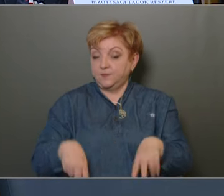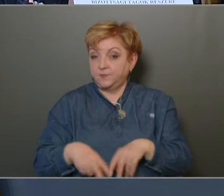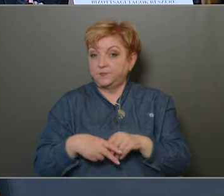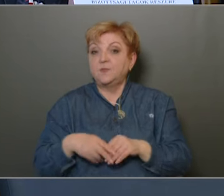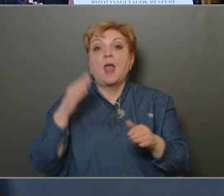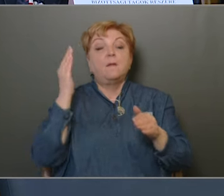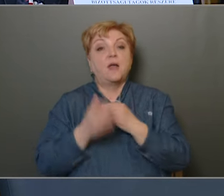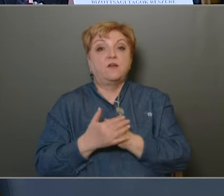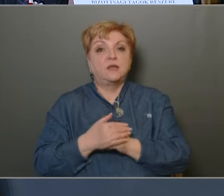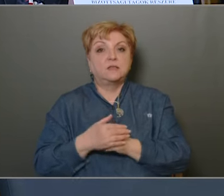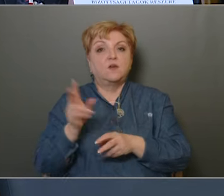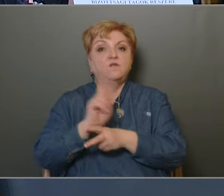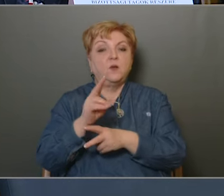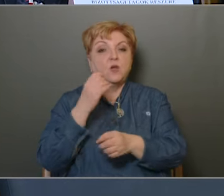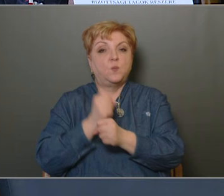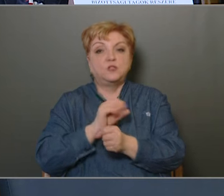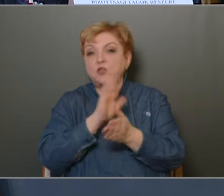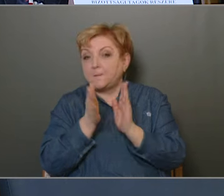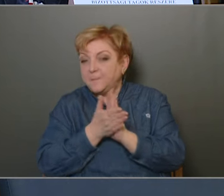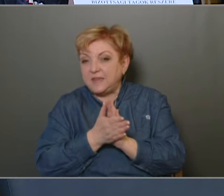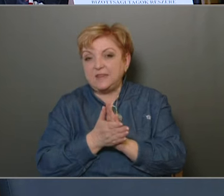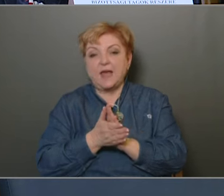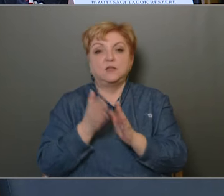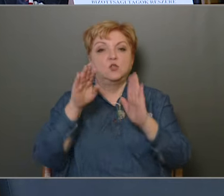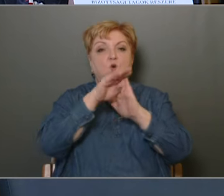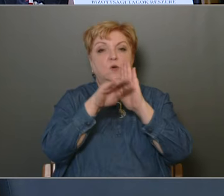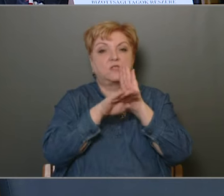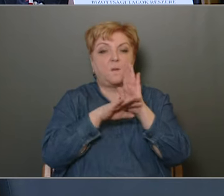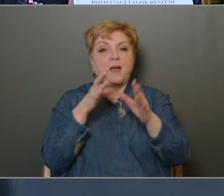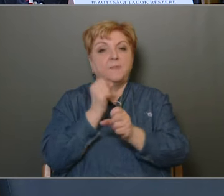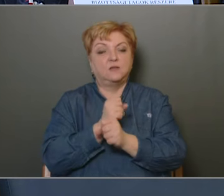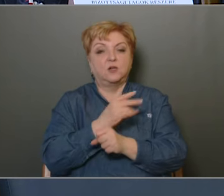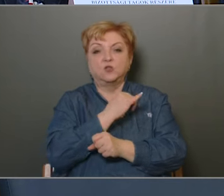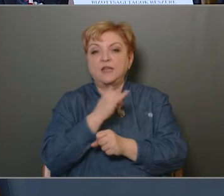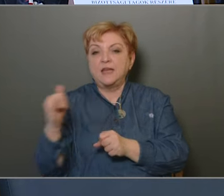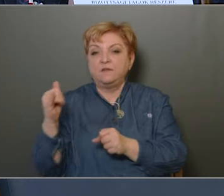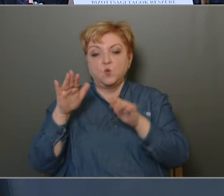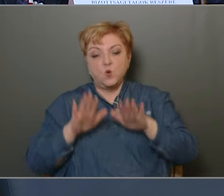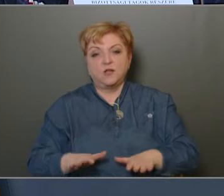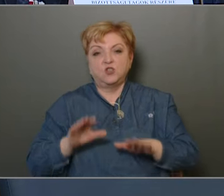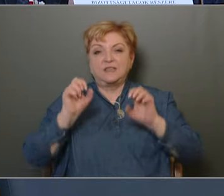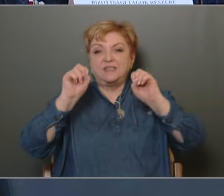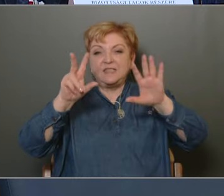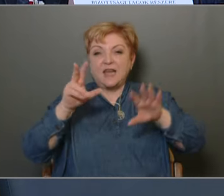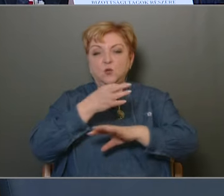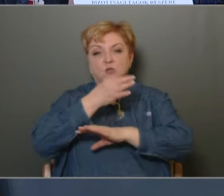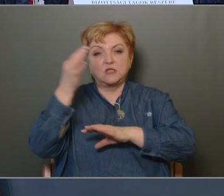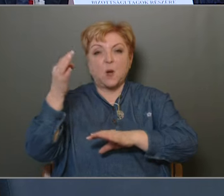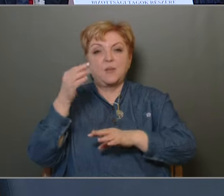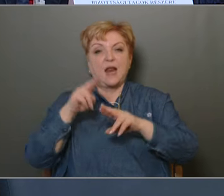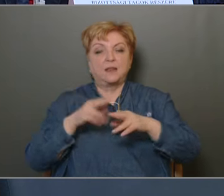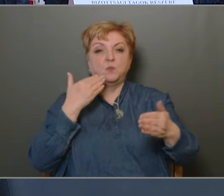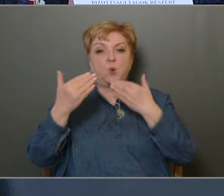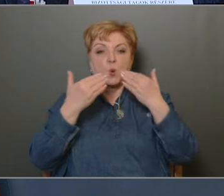Befejezésként a felügyelőbizottság minden hatályos jogszabályt betartott, évközi üléseiken 18 napi rendi pontot